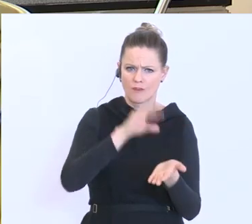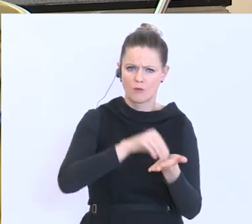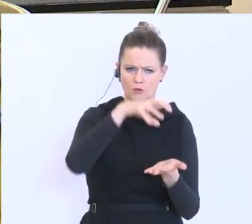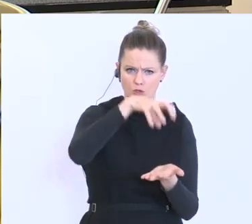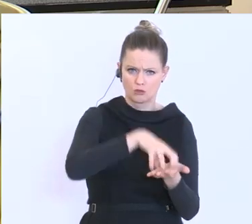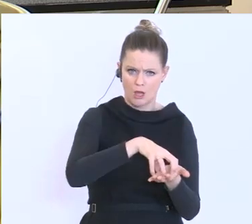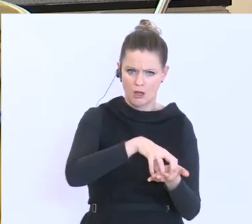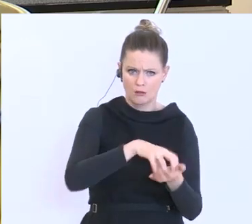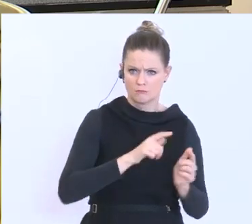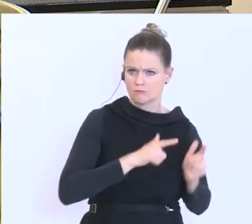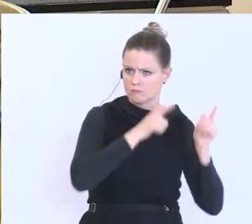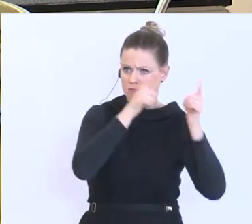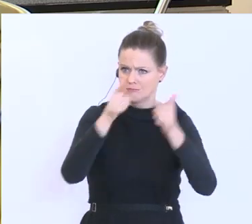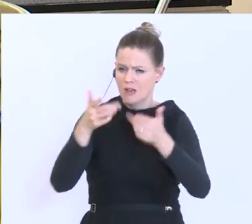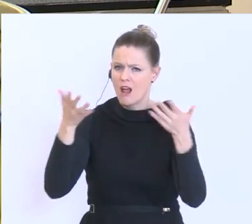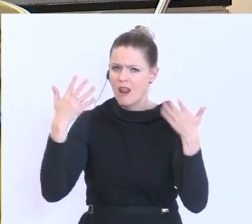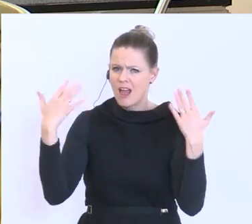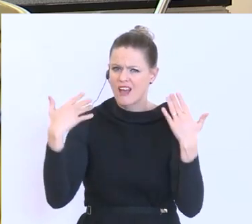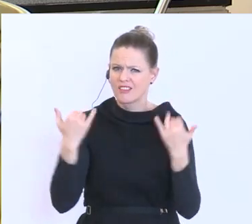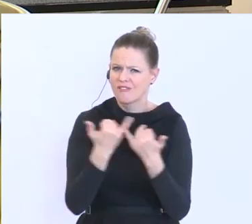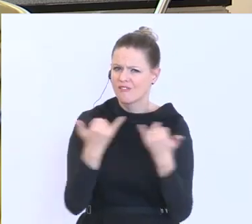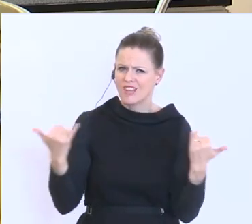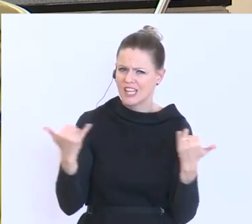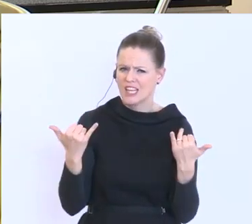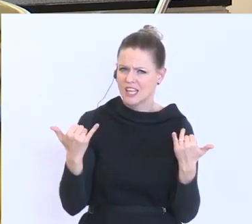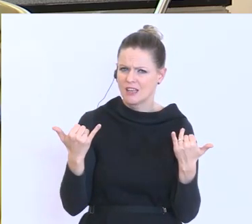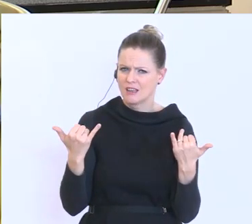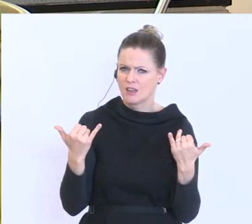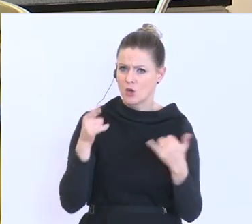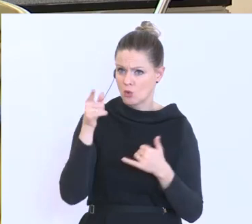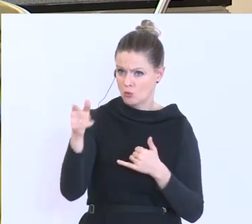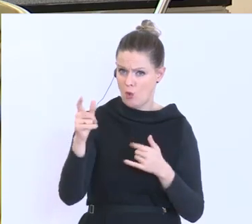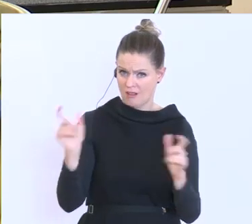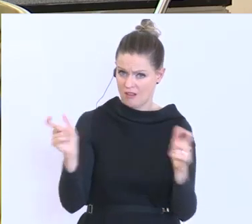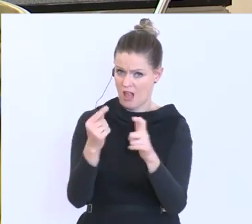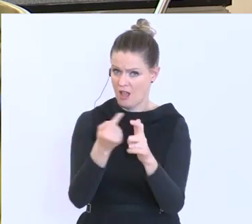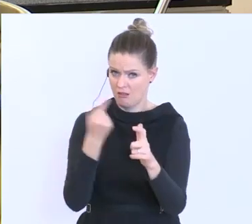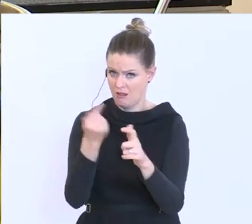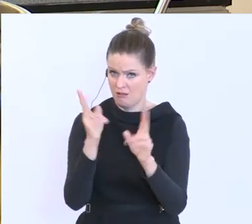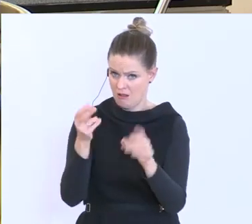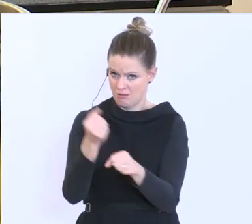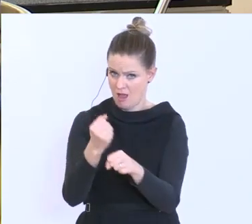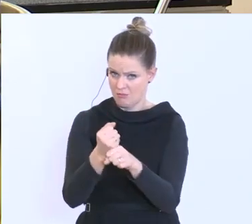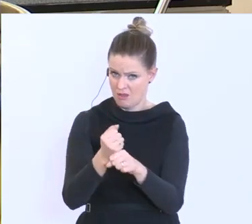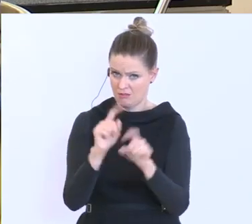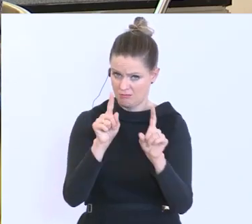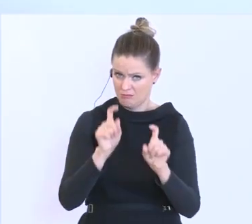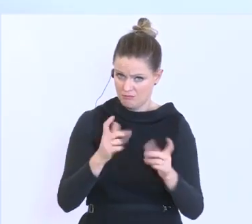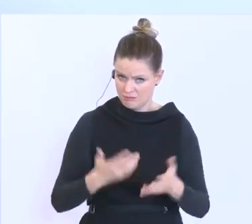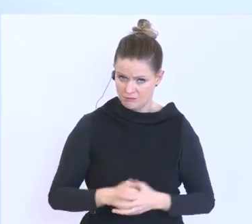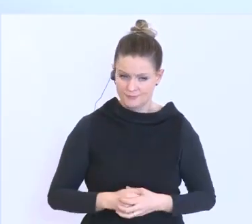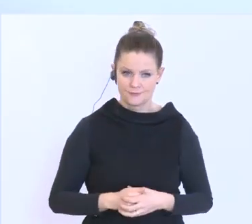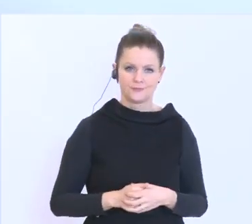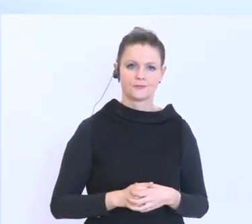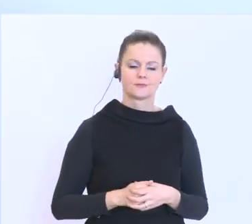hinkommen, wo sie sein sollen? Und ist dort eigentlich gewährleistet, dass sie dann unter Quarantäne-Bedingungen überhaupt arbeiten können? Also